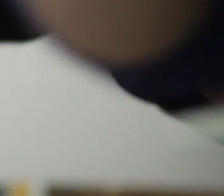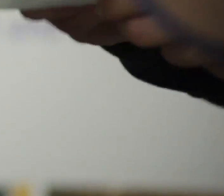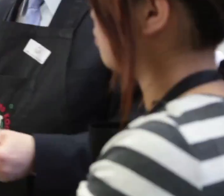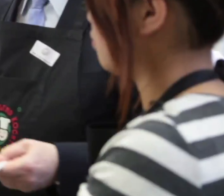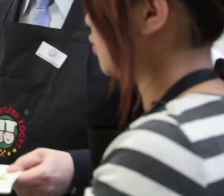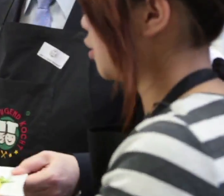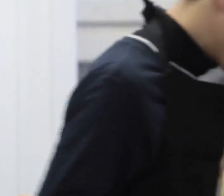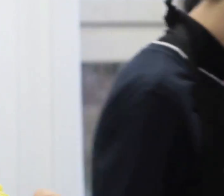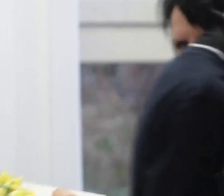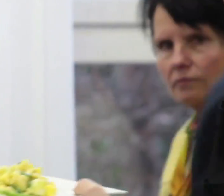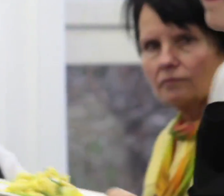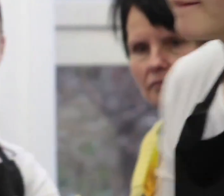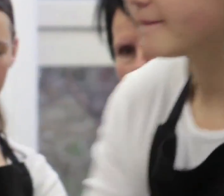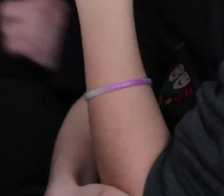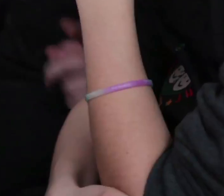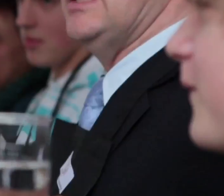Musik